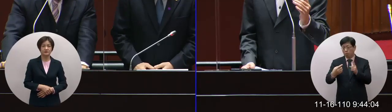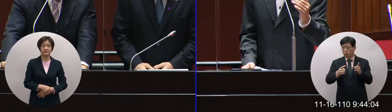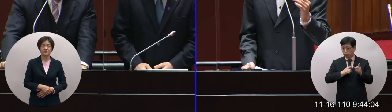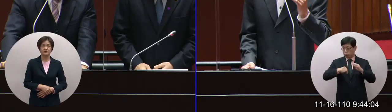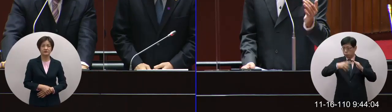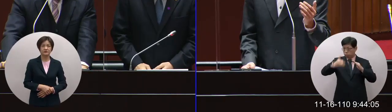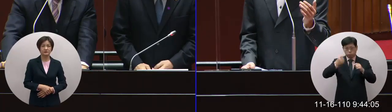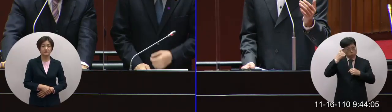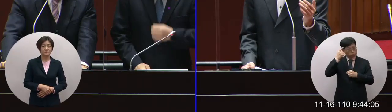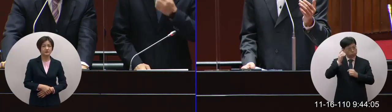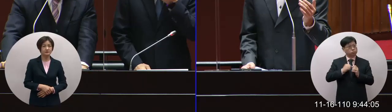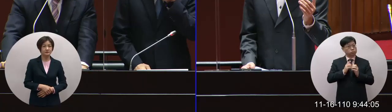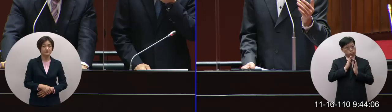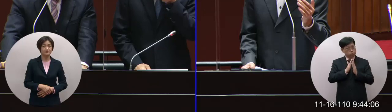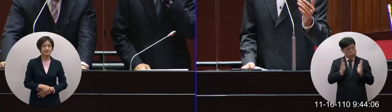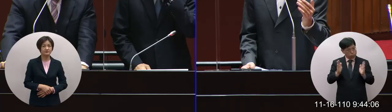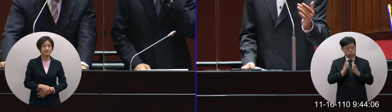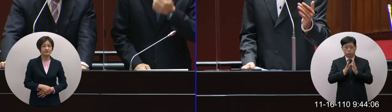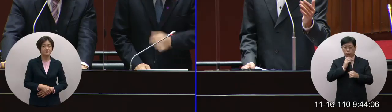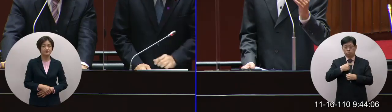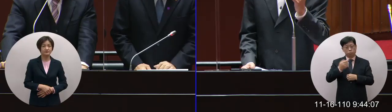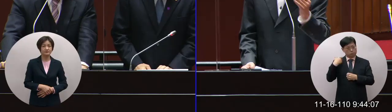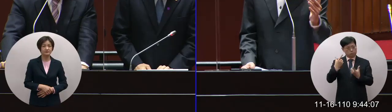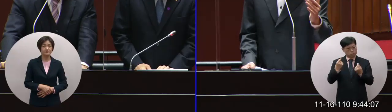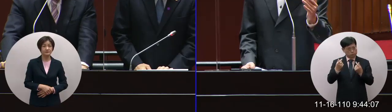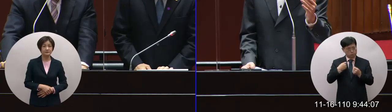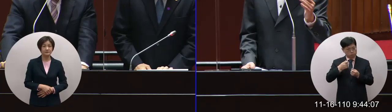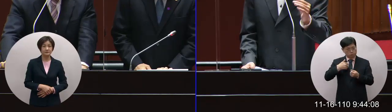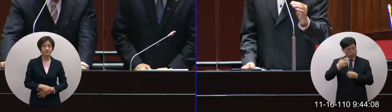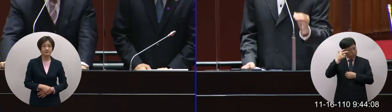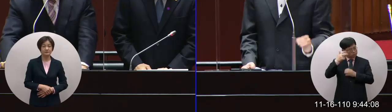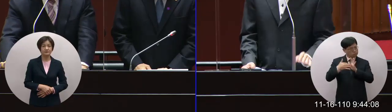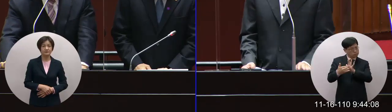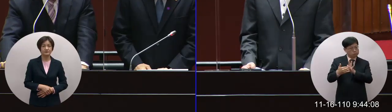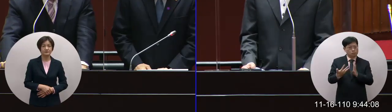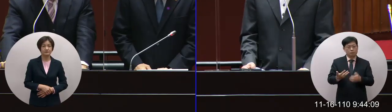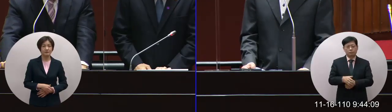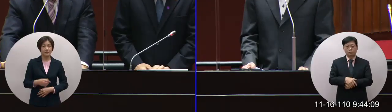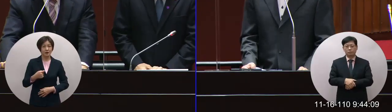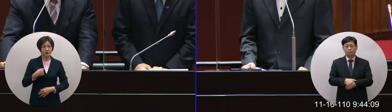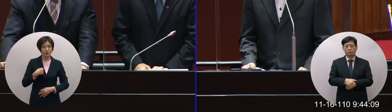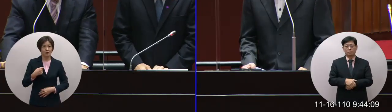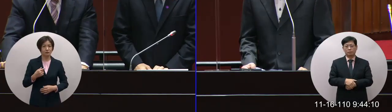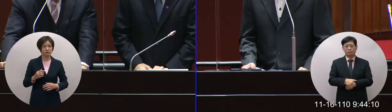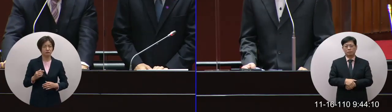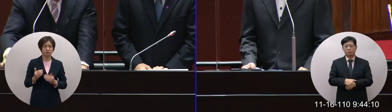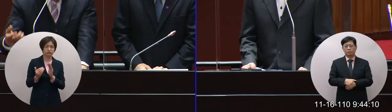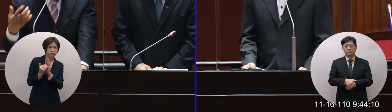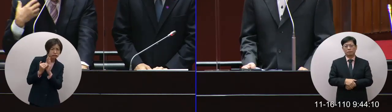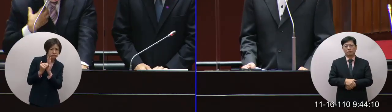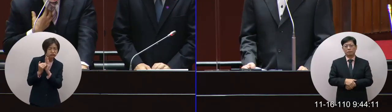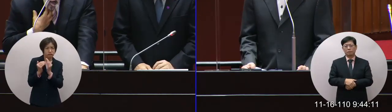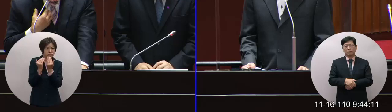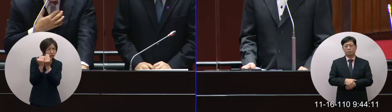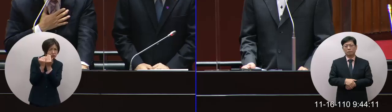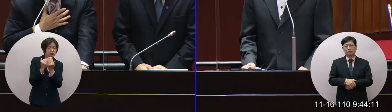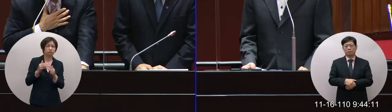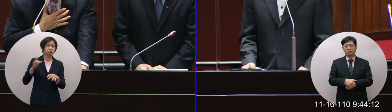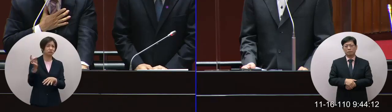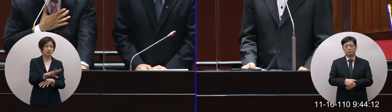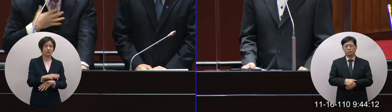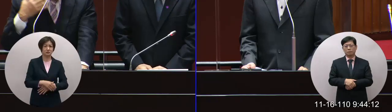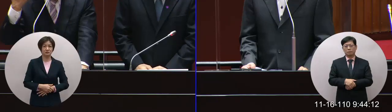院長的態度是開放的呢還是會跟以前一樣盡量閃避我們從不閃避我們